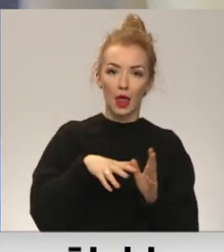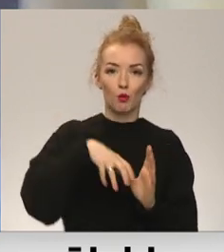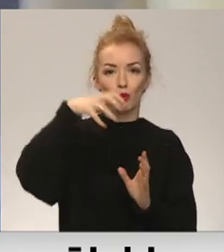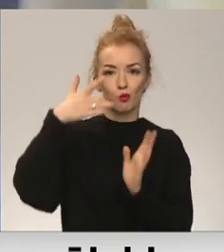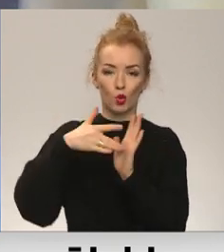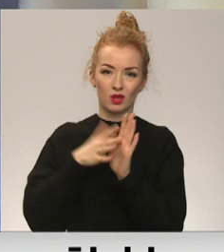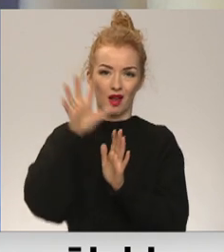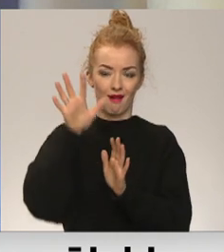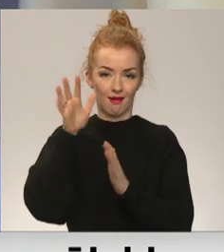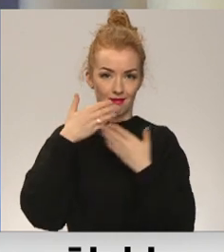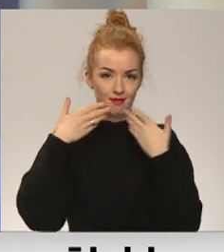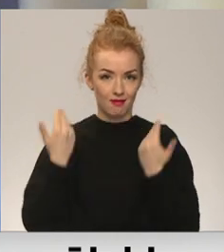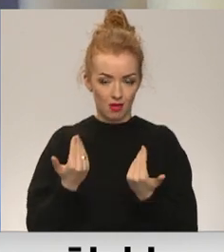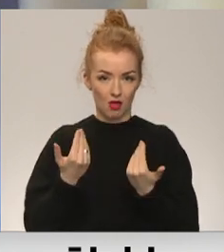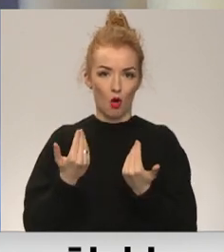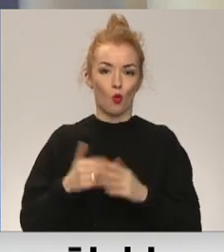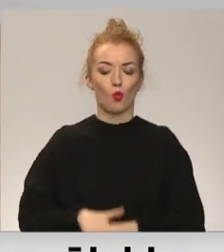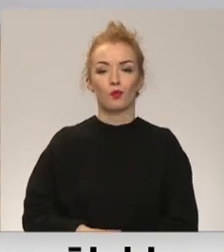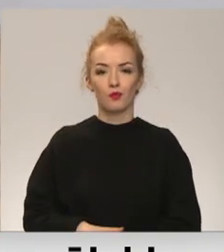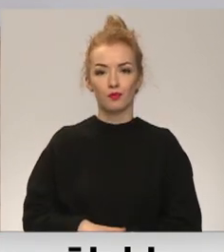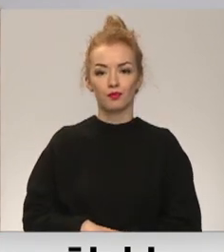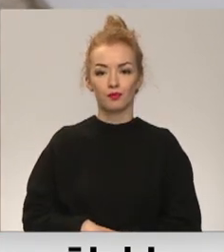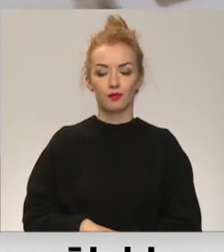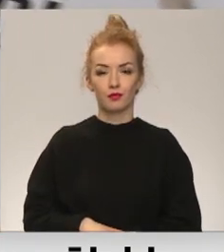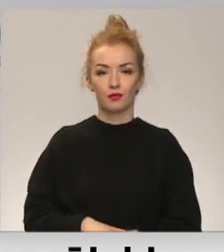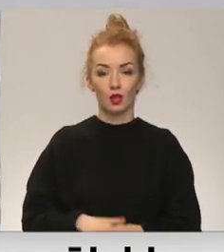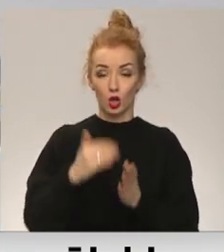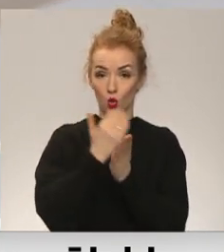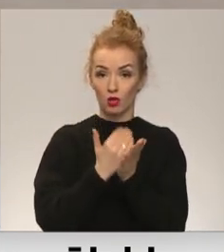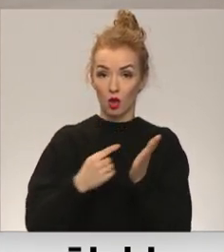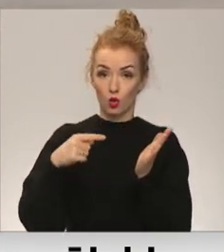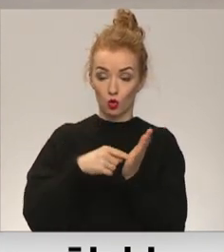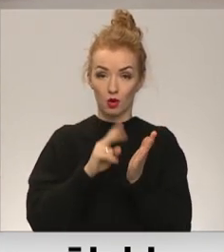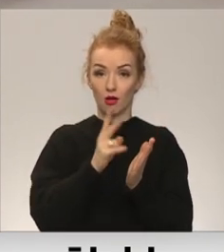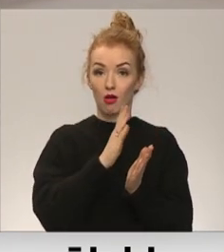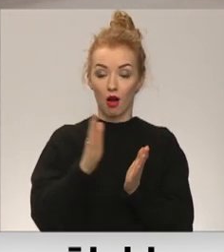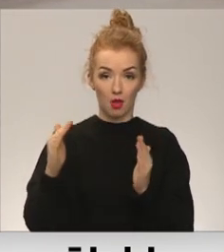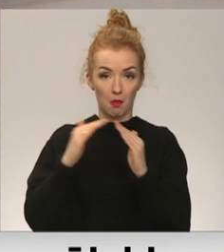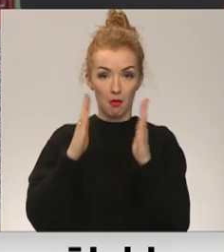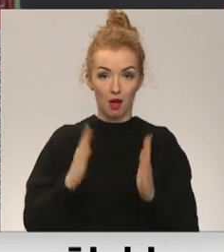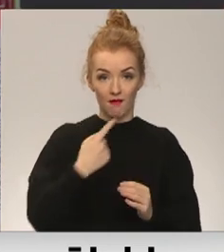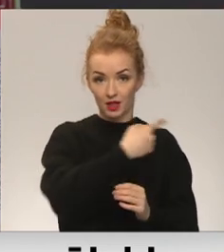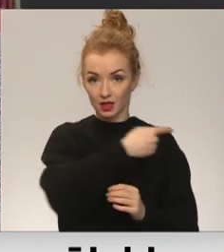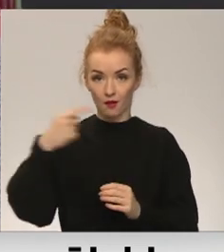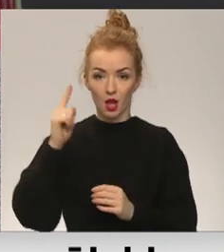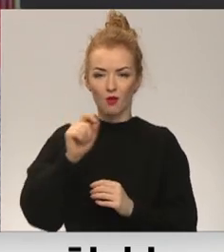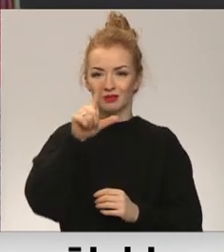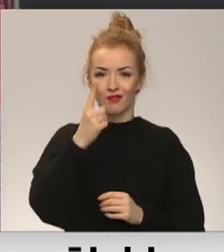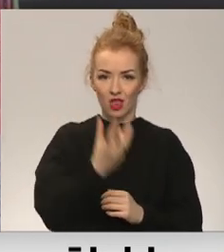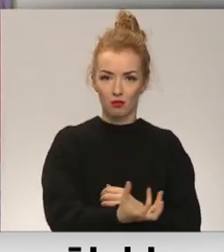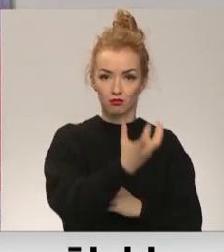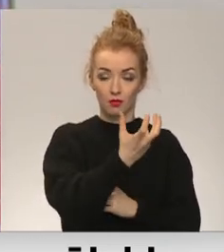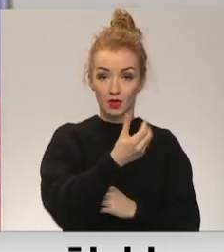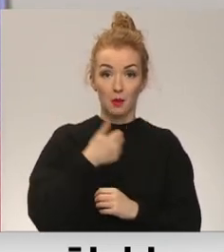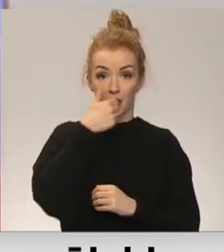provocēt viņu. Vai kaut kādu citu vētu, tvaiku vai kas cits. Noteikumi paredz, ka katrā mājokļa stāvā jābūt vismaz vienam dum detektoram.